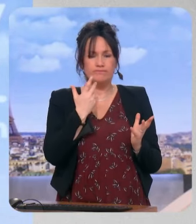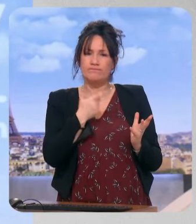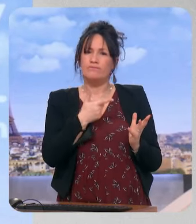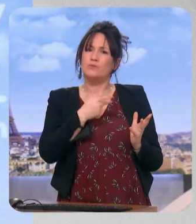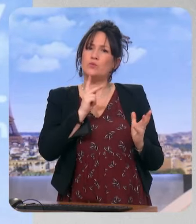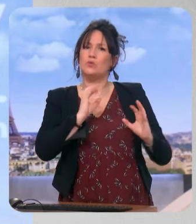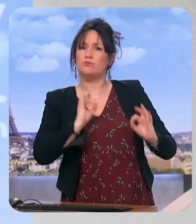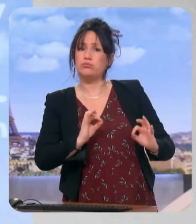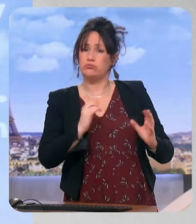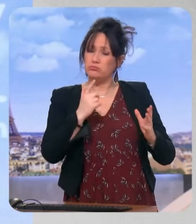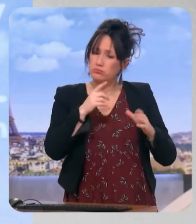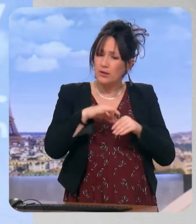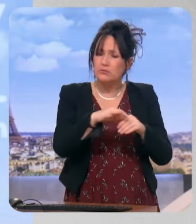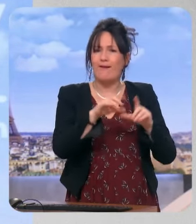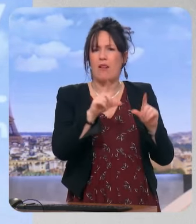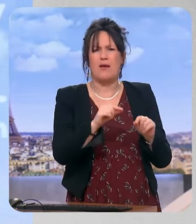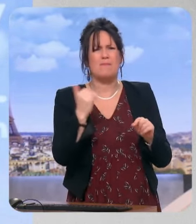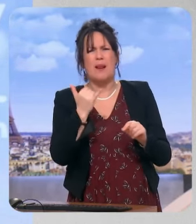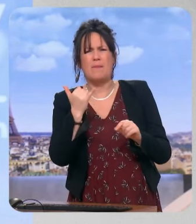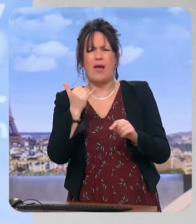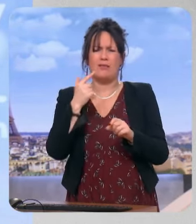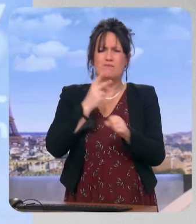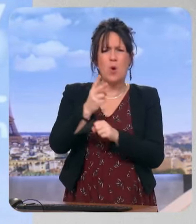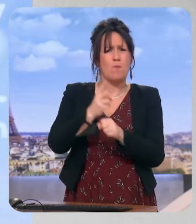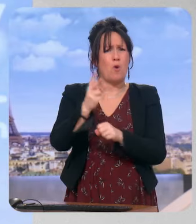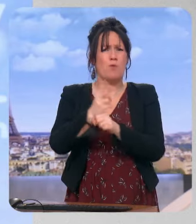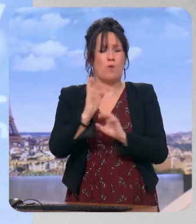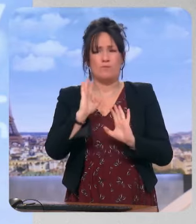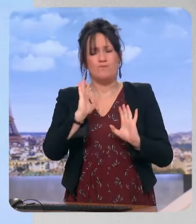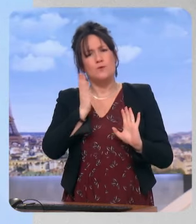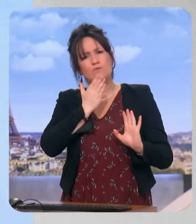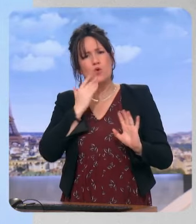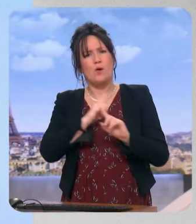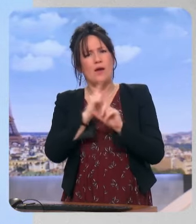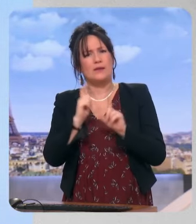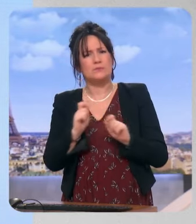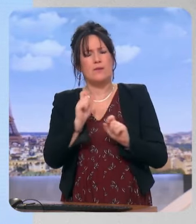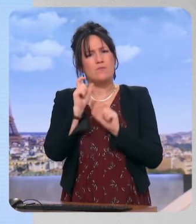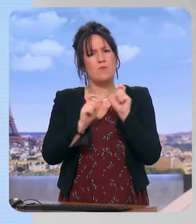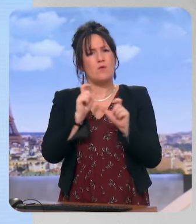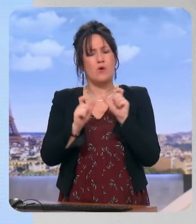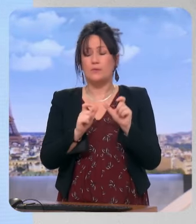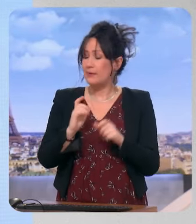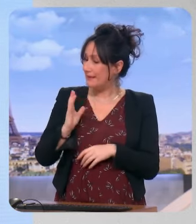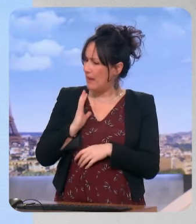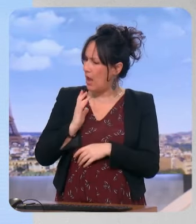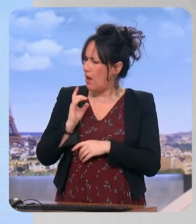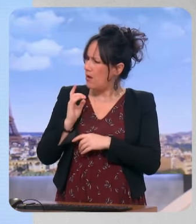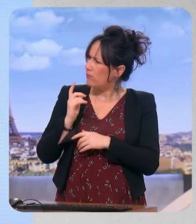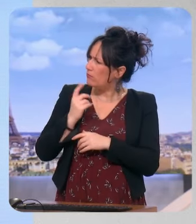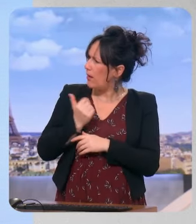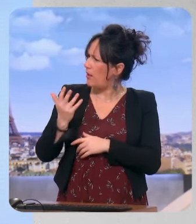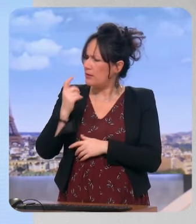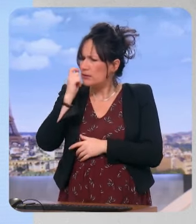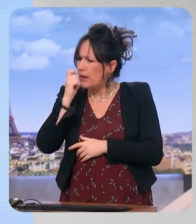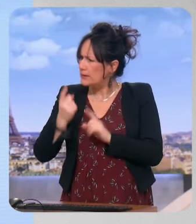si vous voulez de lancer des invectives, moi je pense qu'il faut prendre les choses telles qu'elles sont. Certains spécialistes disent que le terme élection n'est pas le bon terme,